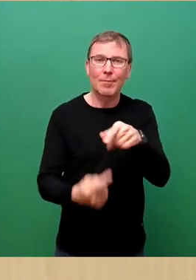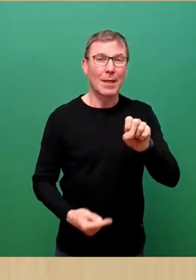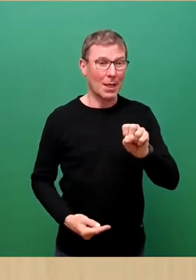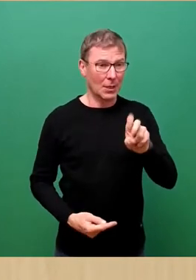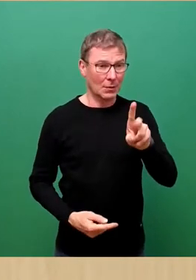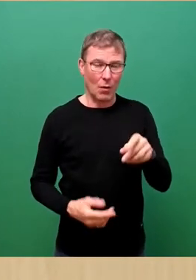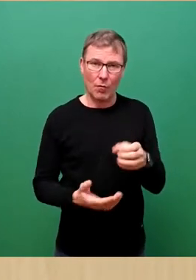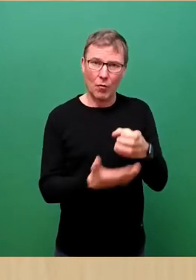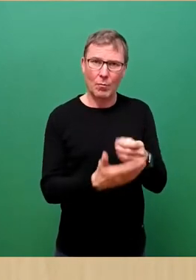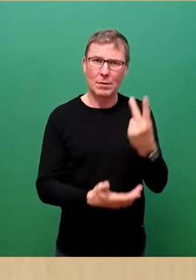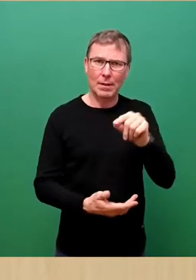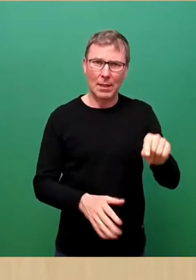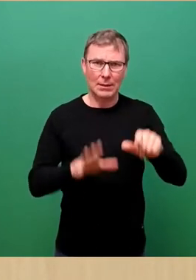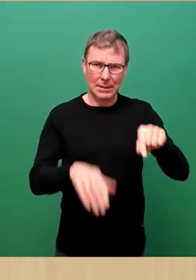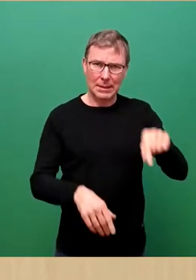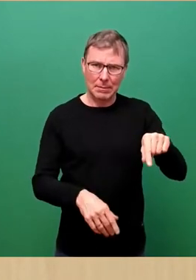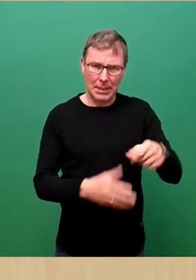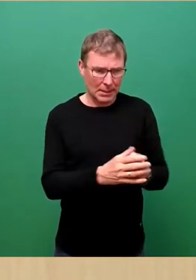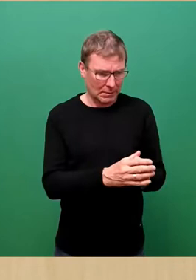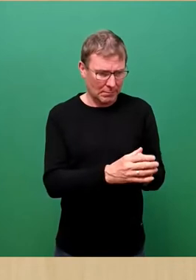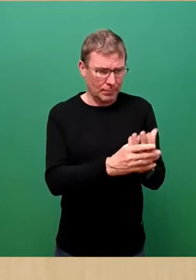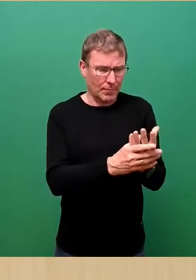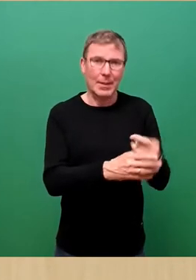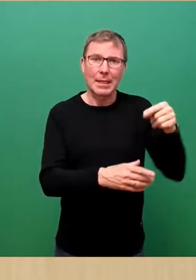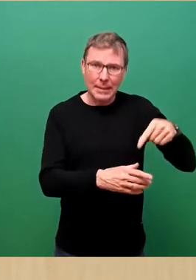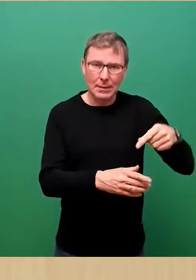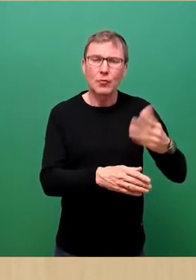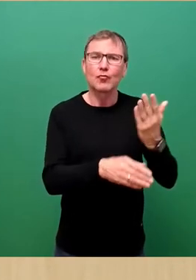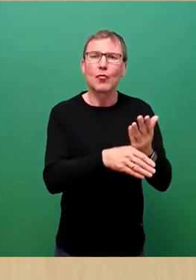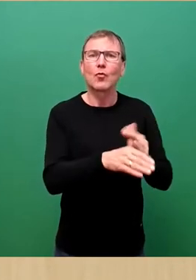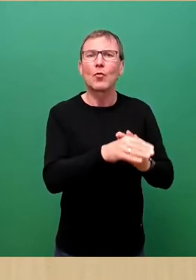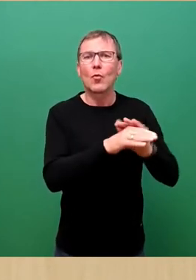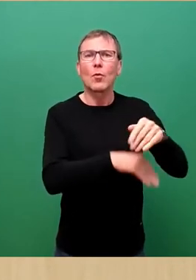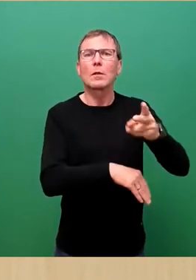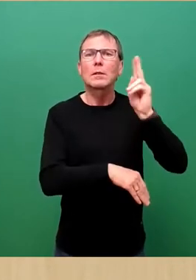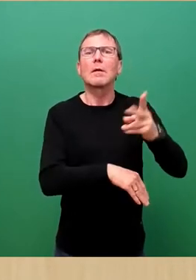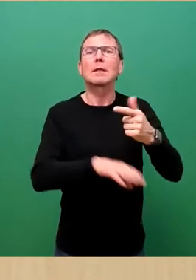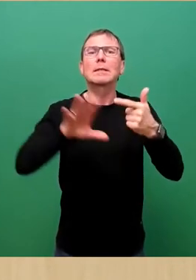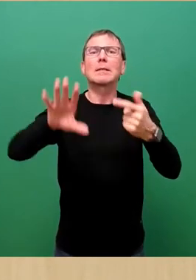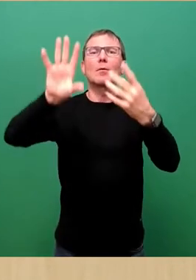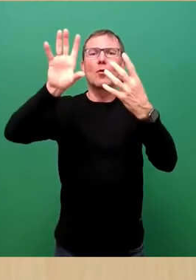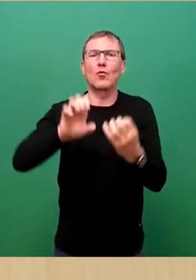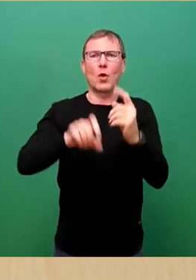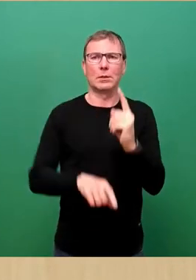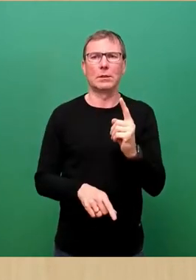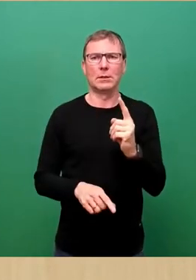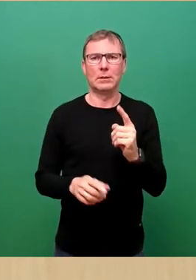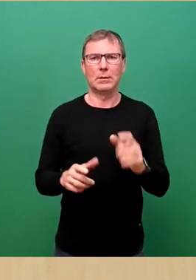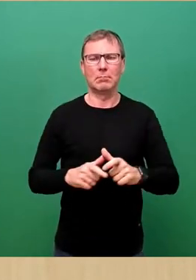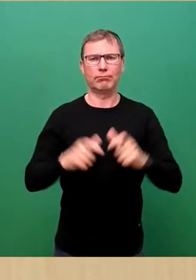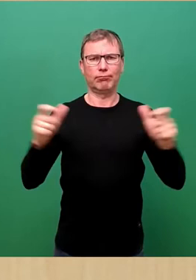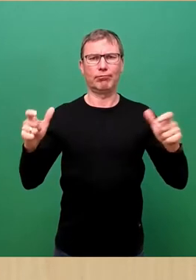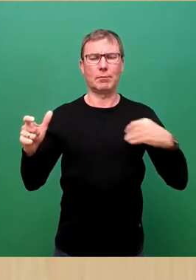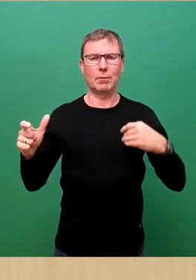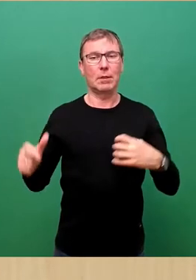2017 sind bereits 297 geworden. Dresden